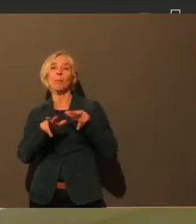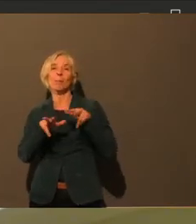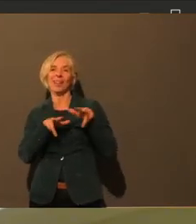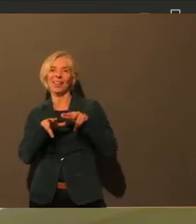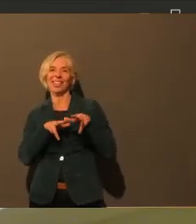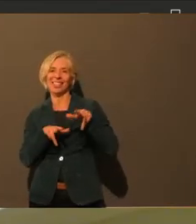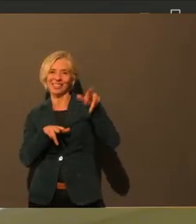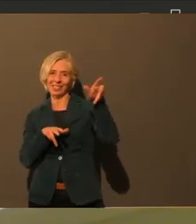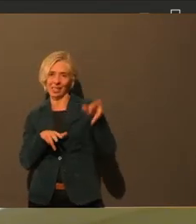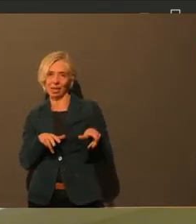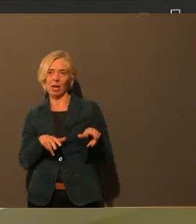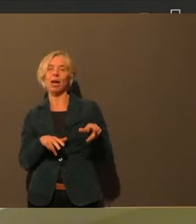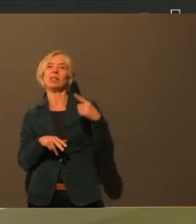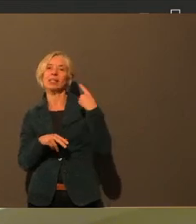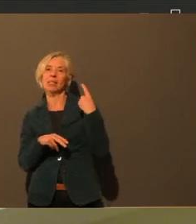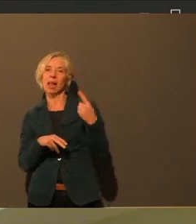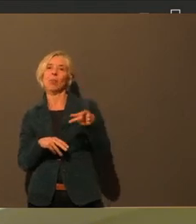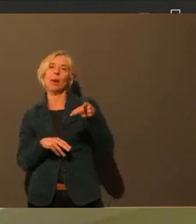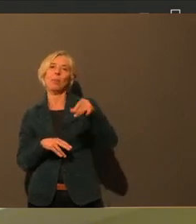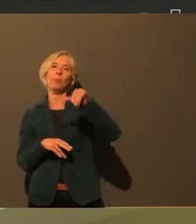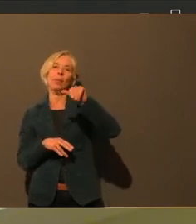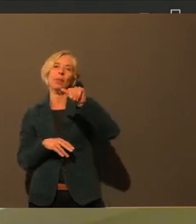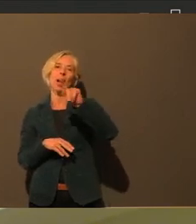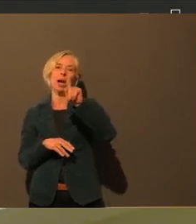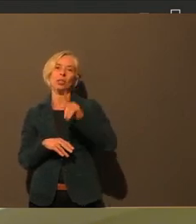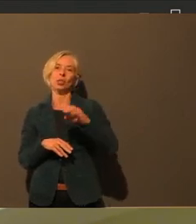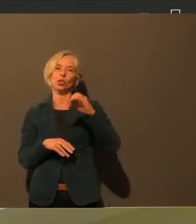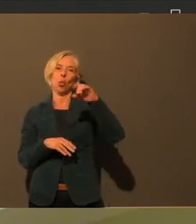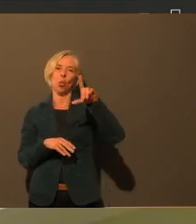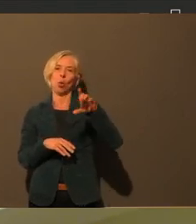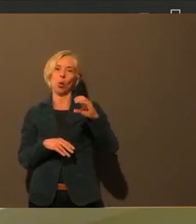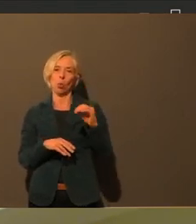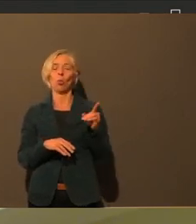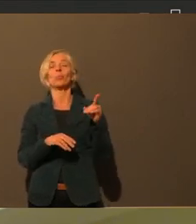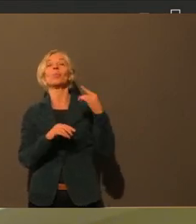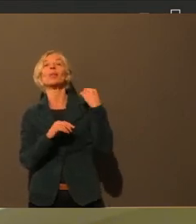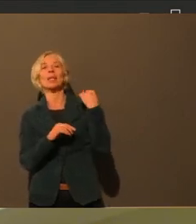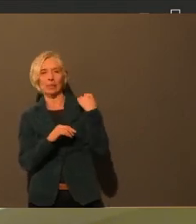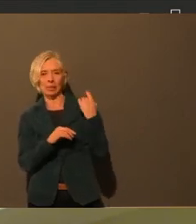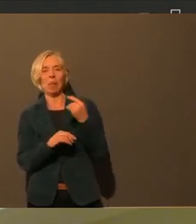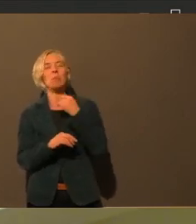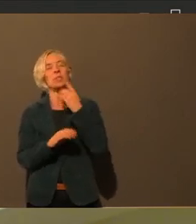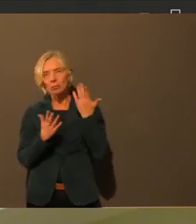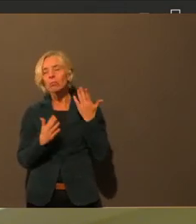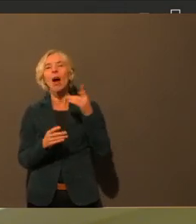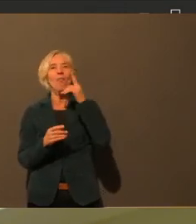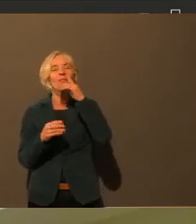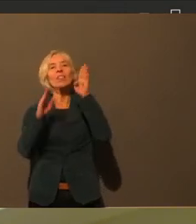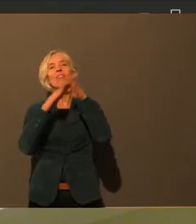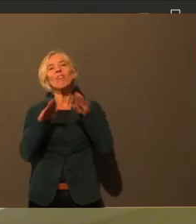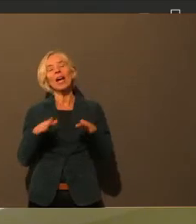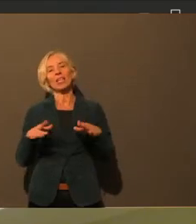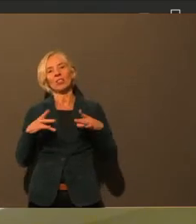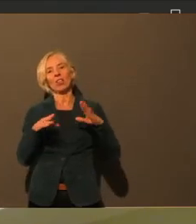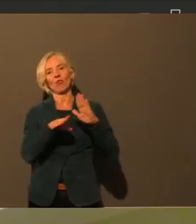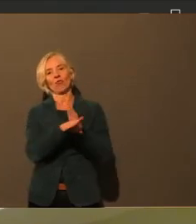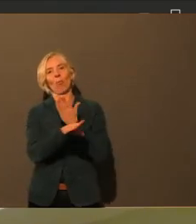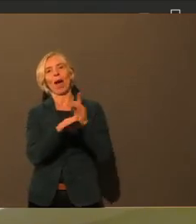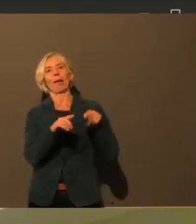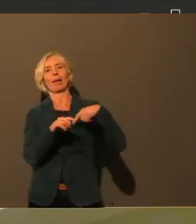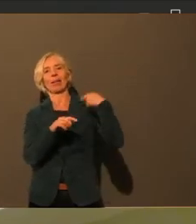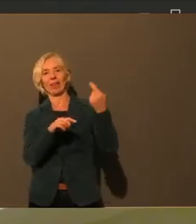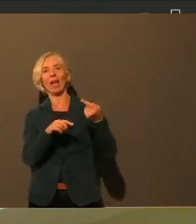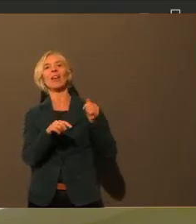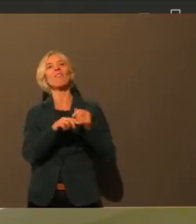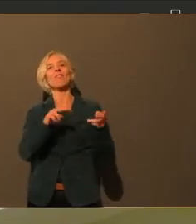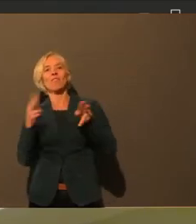starten und heute gab es ja, wer es so ein bisschen mit verfolgt hat, einen Riesenausfall bei MEBIS, bei dieser Schullernplattform. Da wird jetzt auf Seiten